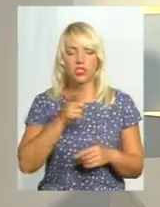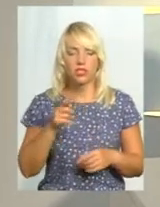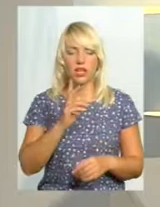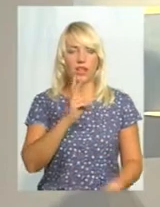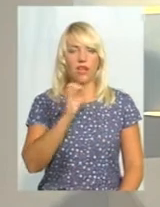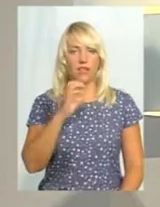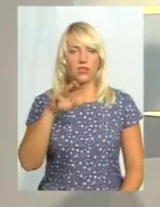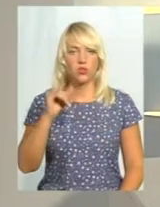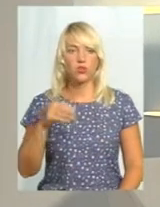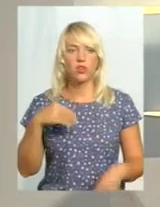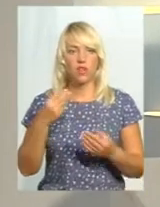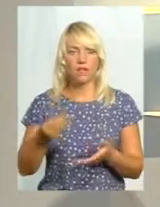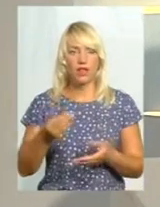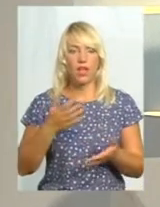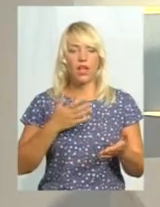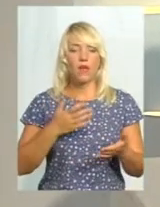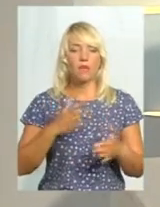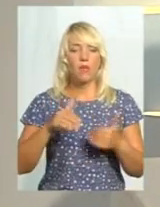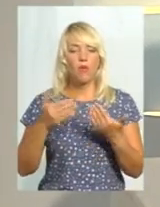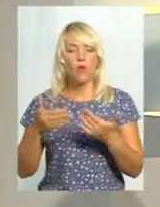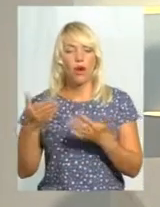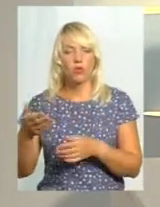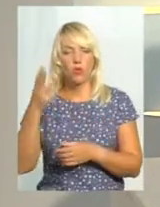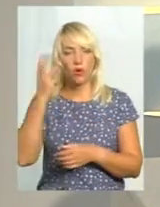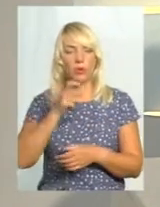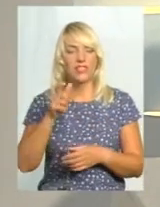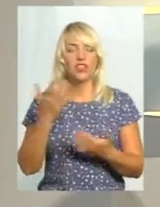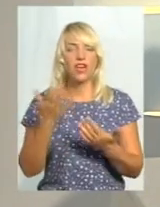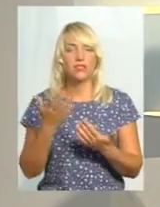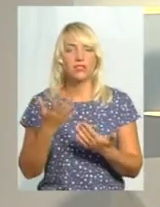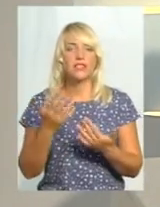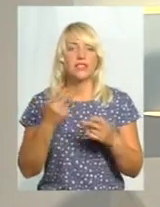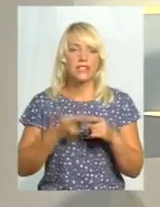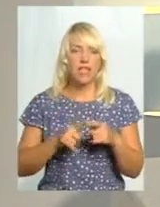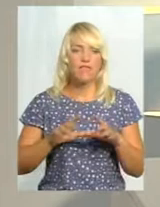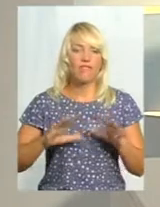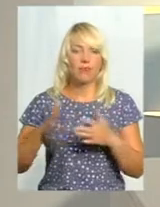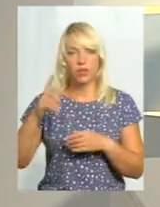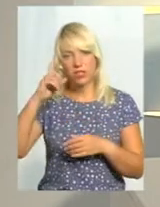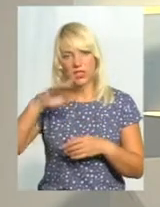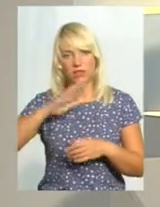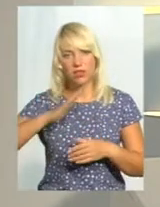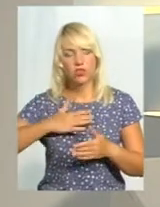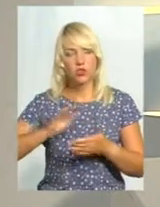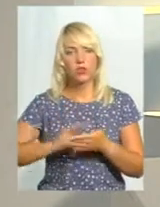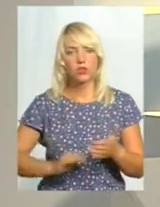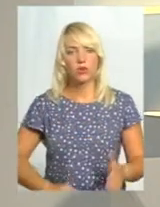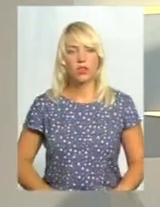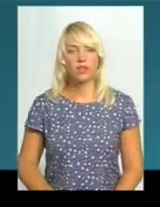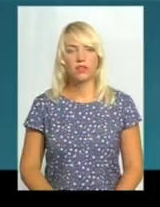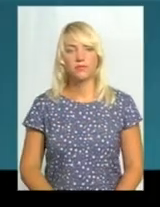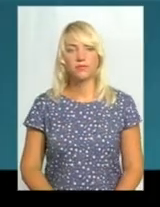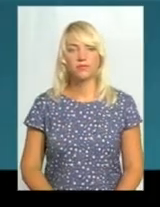давали хмельничанам. Які емоції залишилися у хмельничан і як це відбувалося, знає Дарина Денисенко. Прошу подивитись.